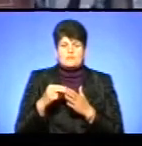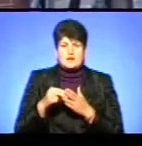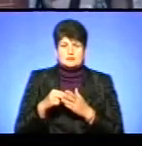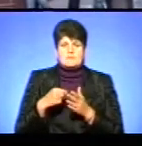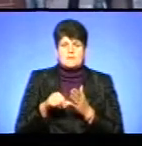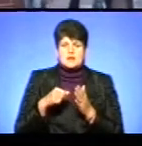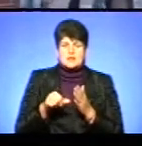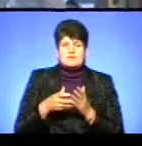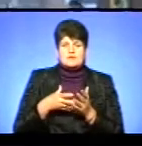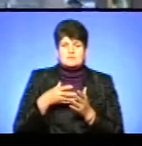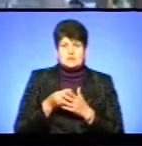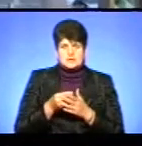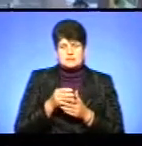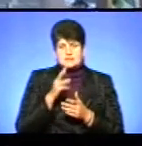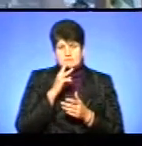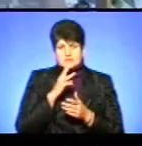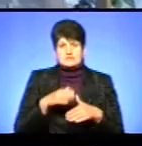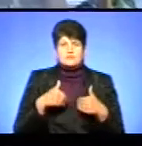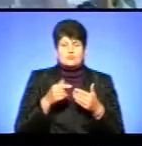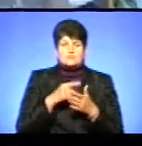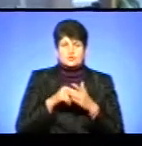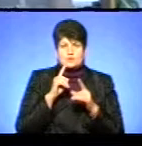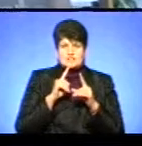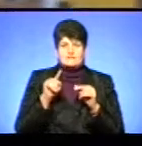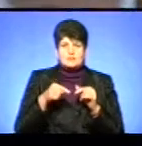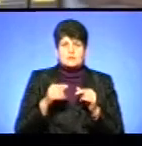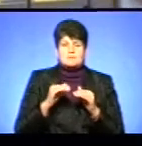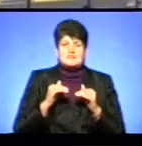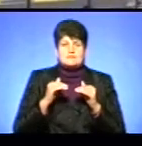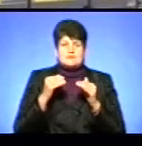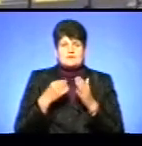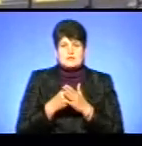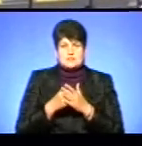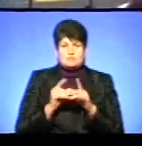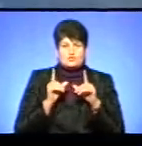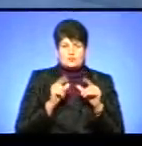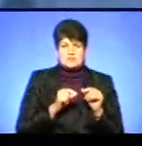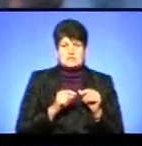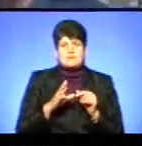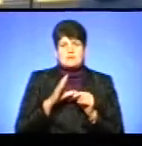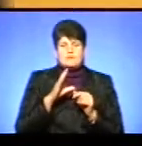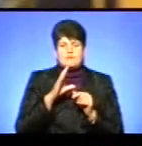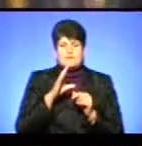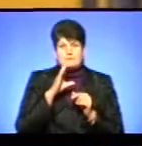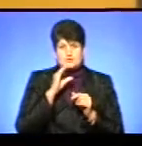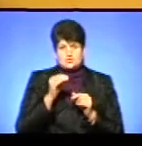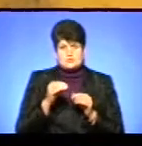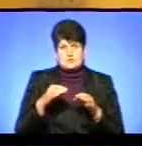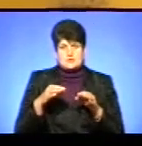водіям заробітну плату, звернулися до міської ради з вимогою підвищити вартість проїзду у маршрутних автобусах.